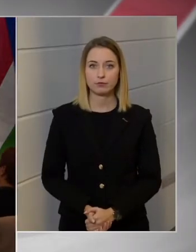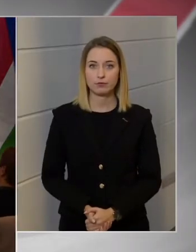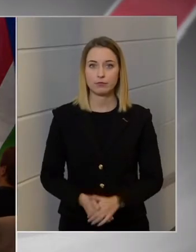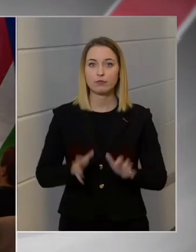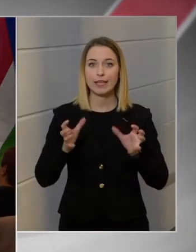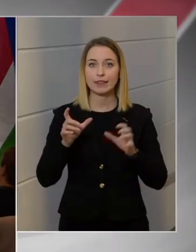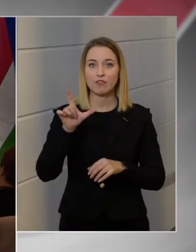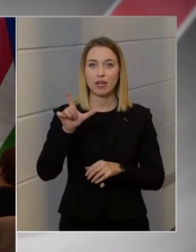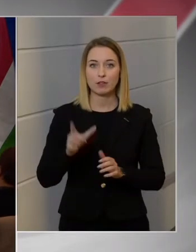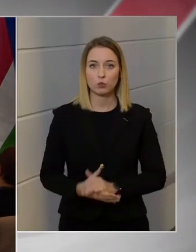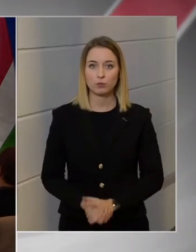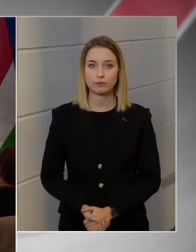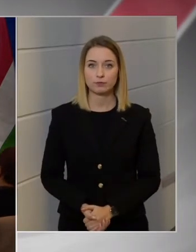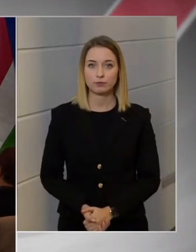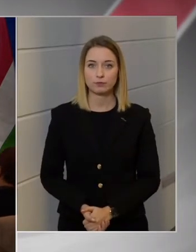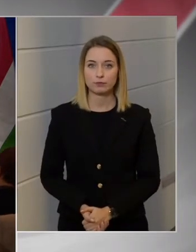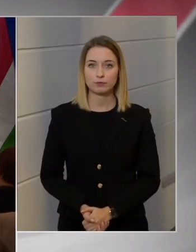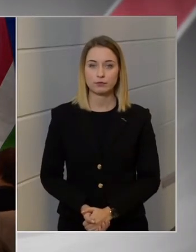TV2